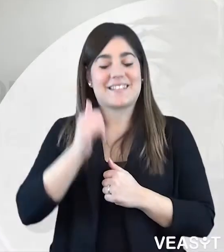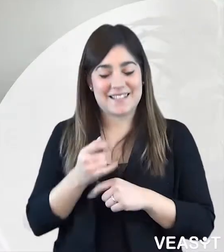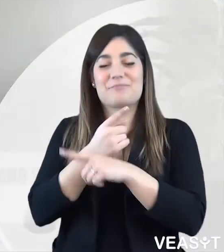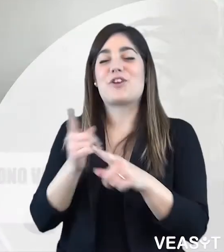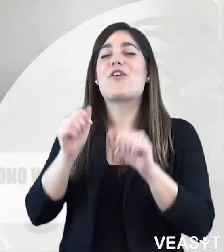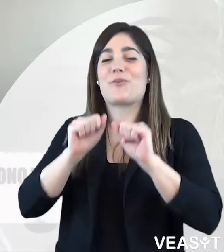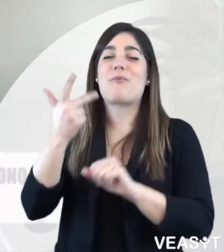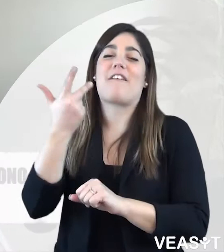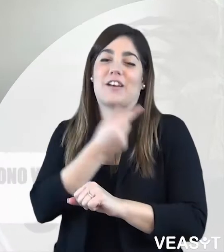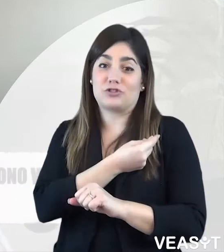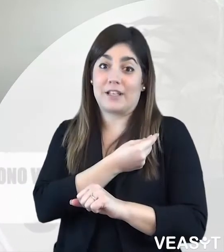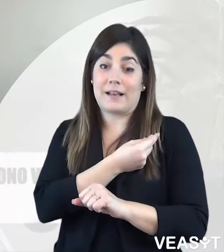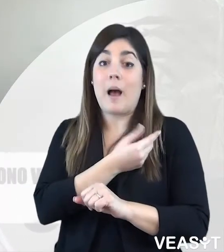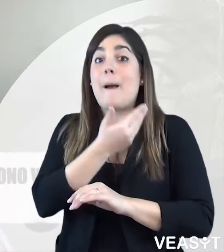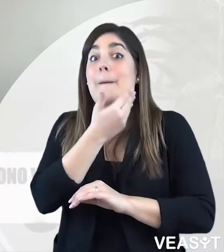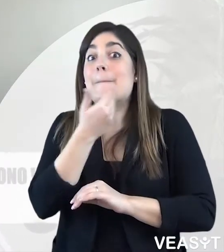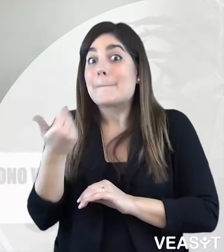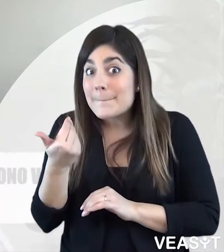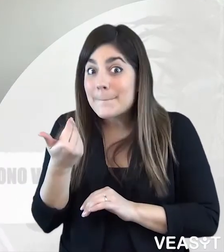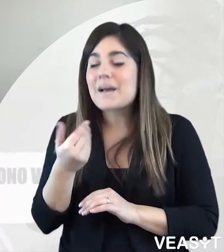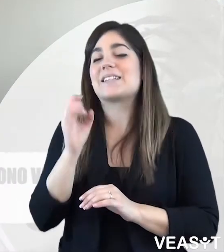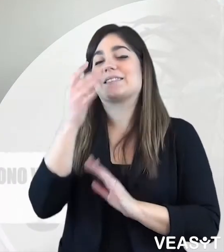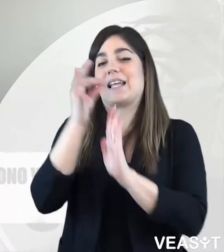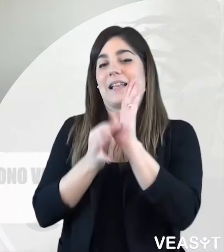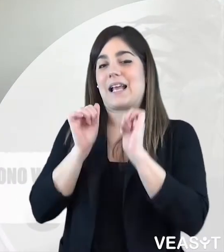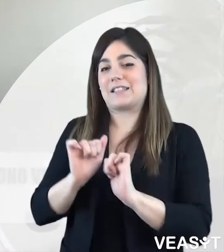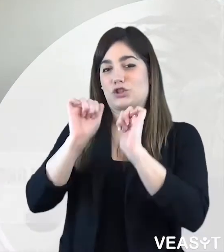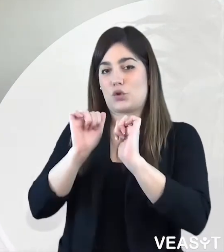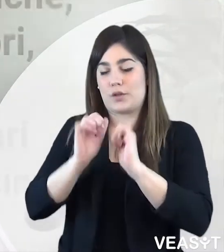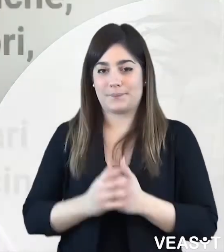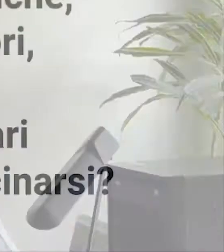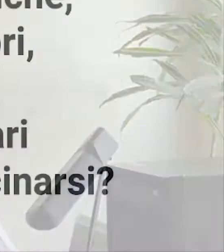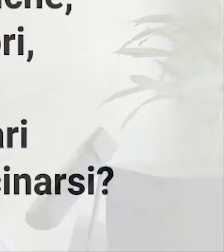Sì, possono vaccinarsi salvo specifiche controindicazioni.